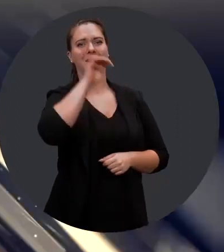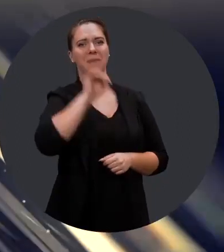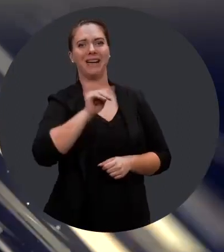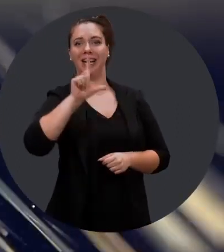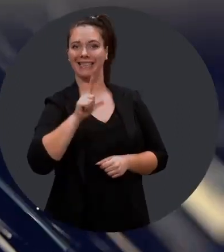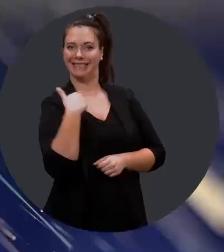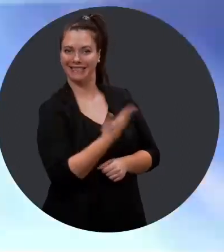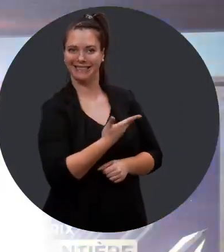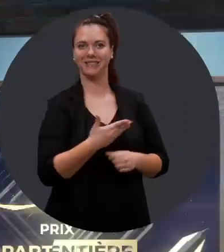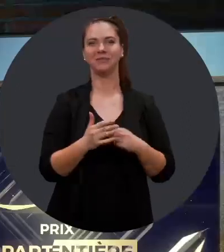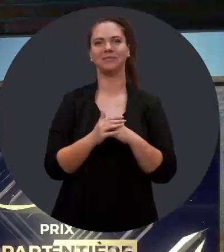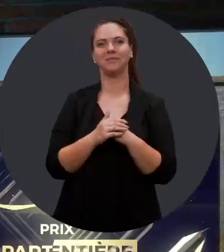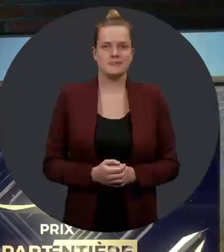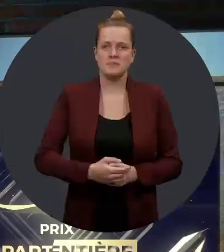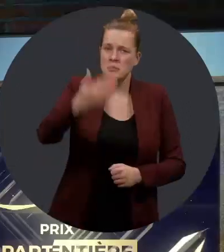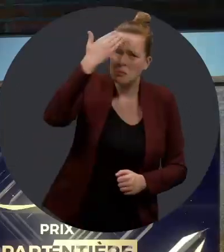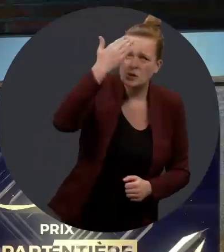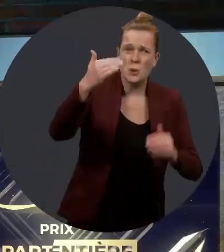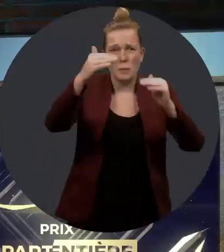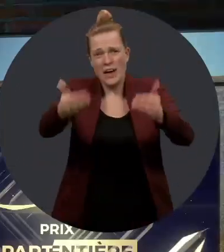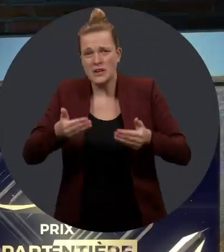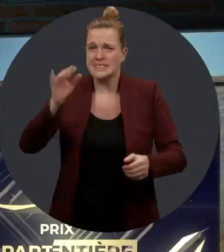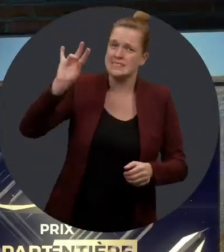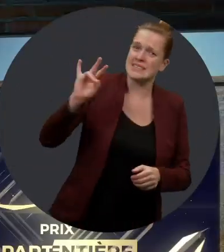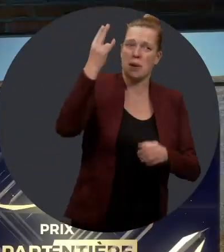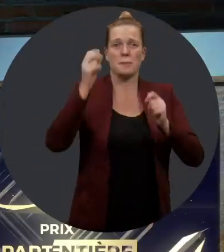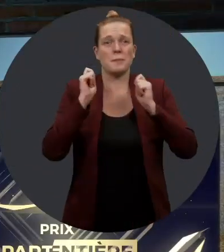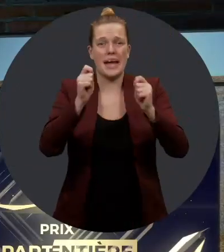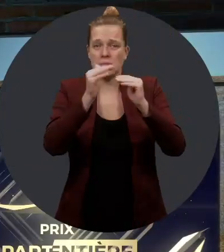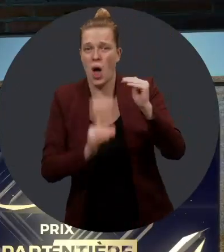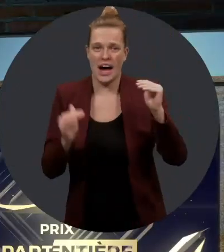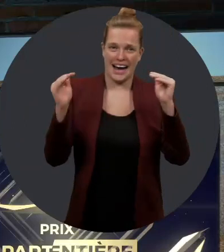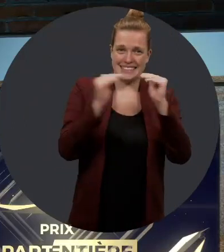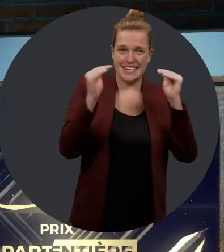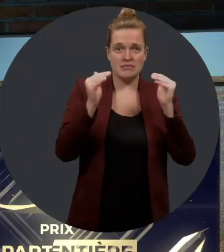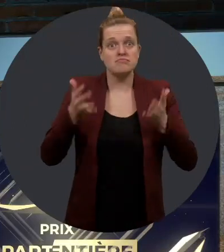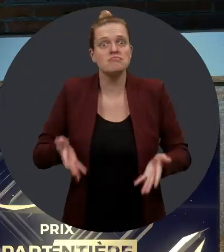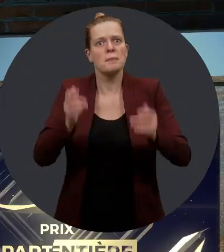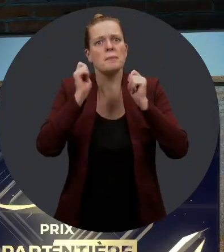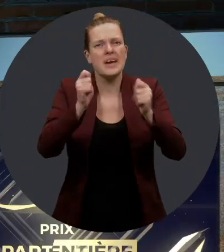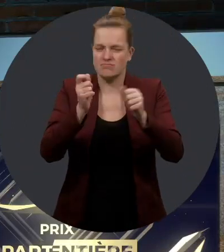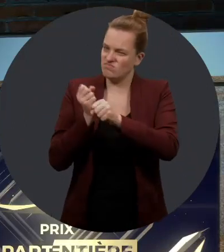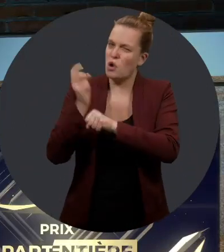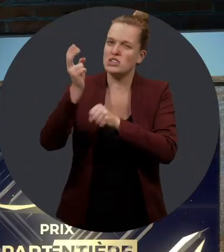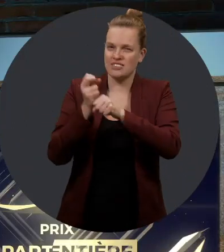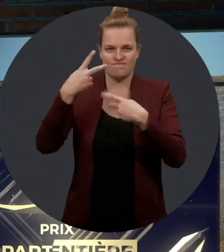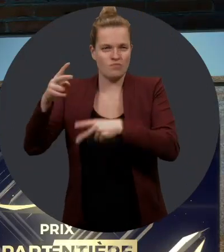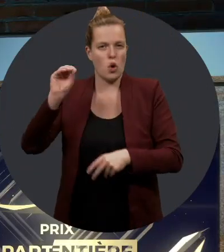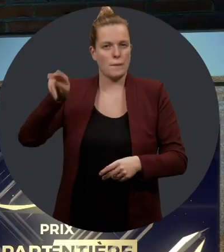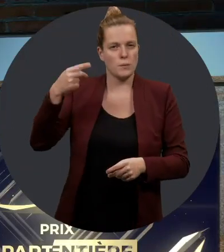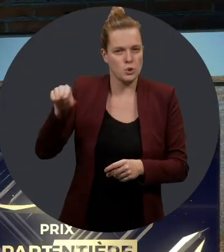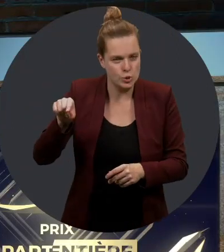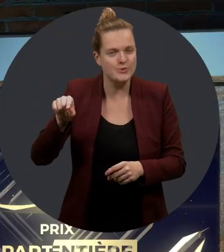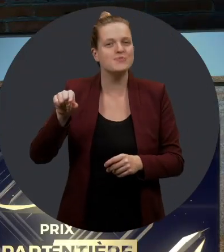Mme Ève-Marie Lortier. Bonjour et bienvenue au septième prix À part entière, un prix qui est remis tous les deux ans par l'Office